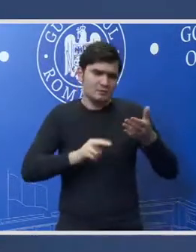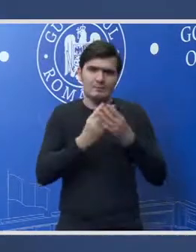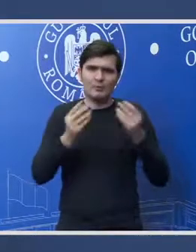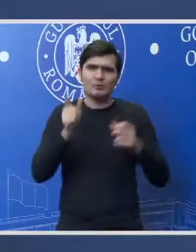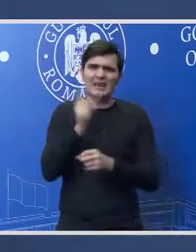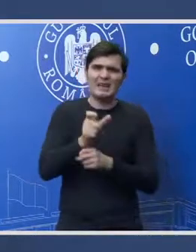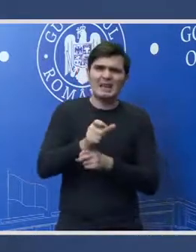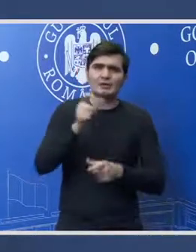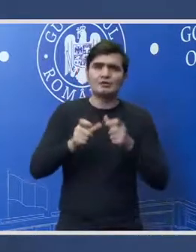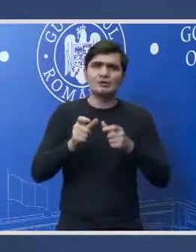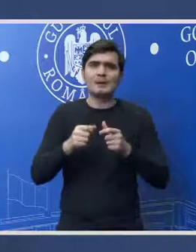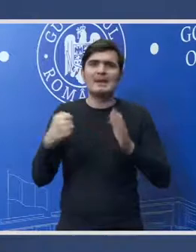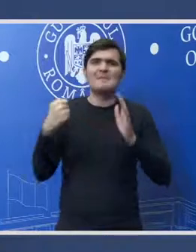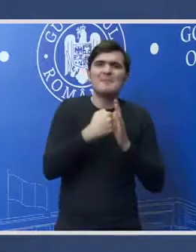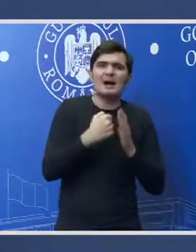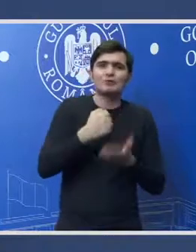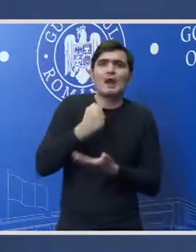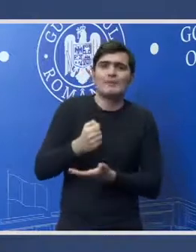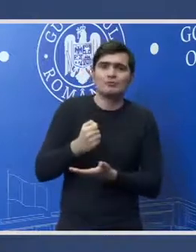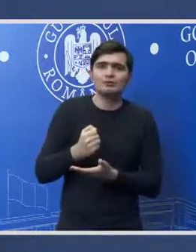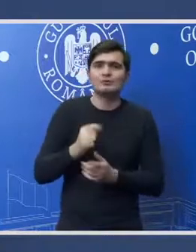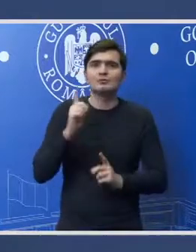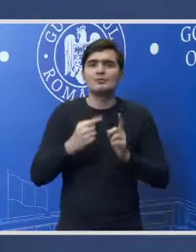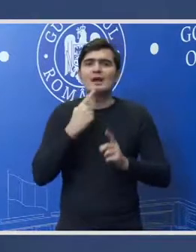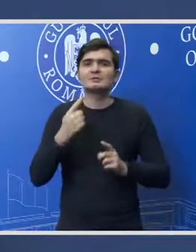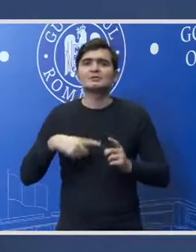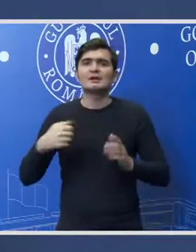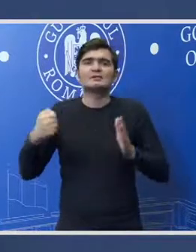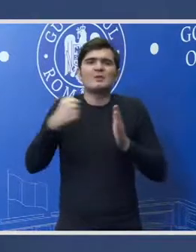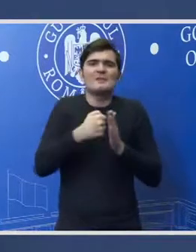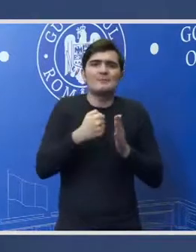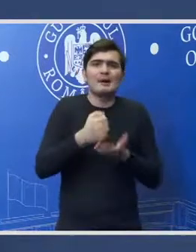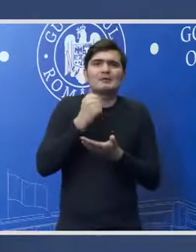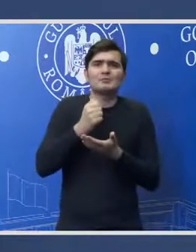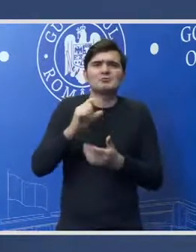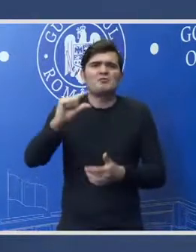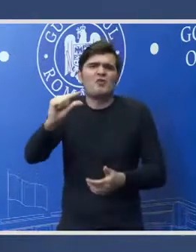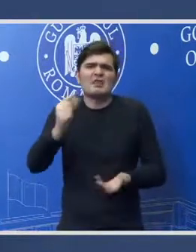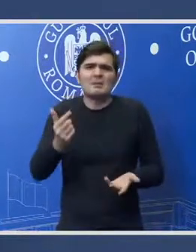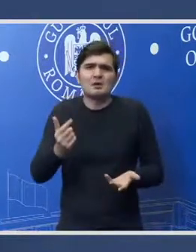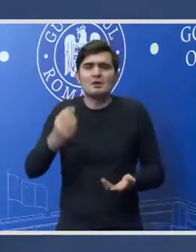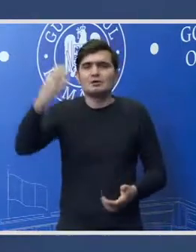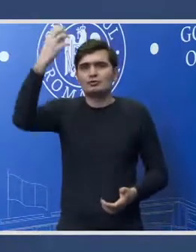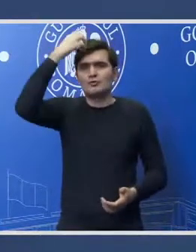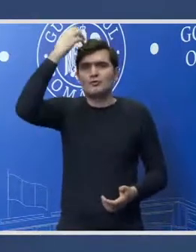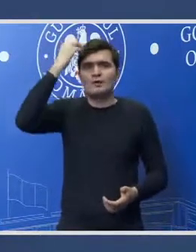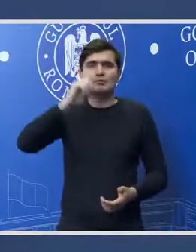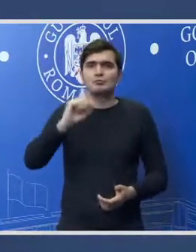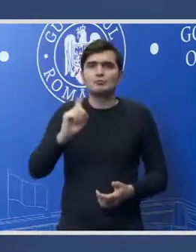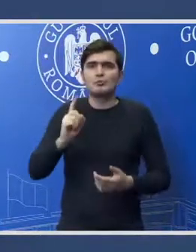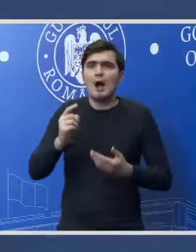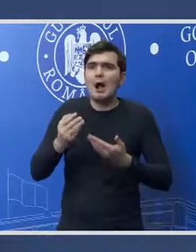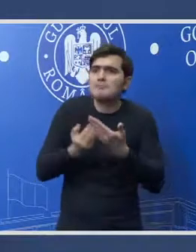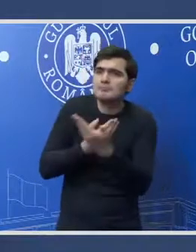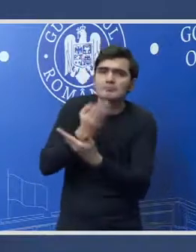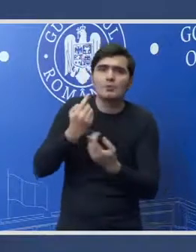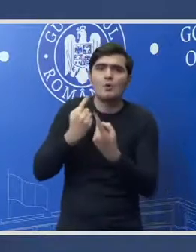legate de impactul bugetar. Spuneau aceștia, este un impact bugetar foarte mic, iar guvernul nu a consultat